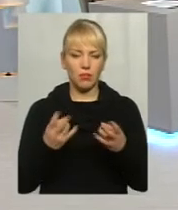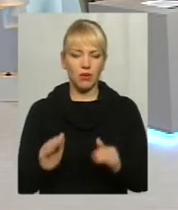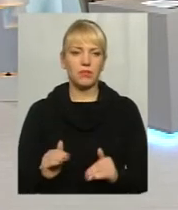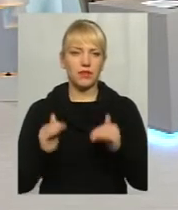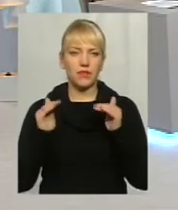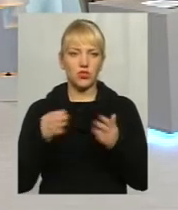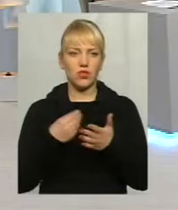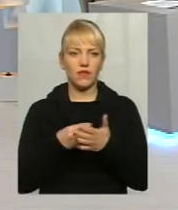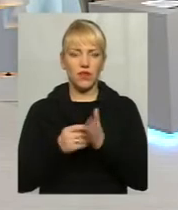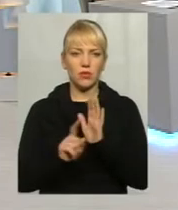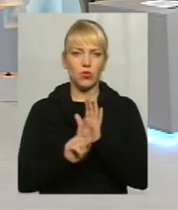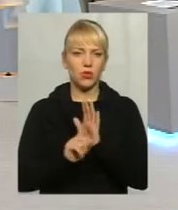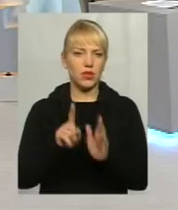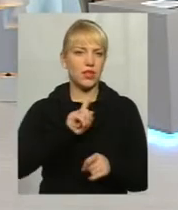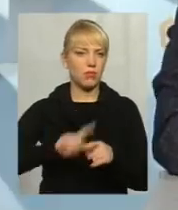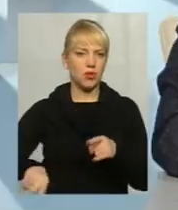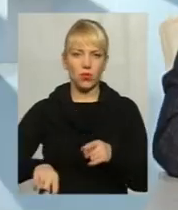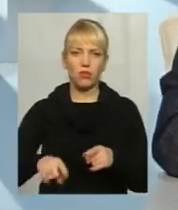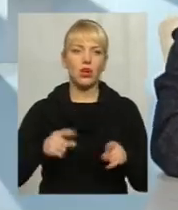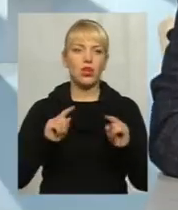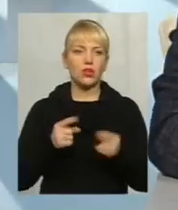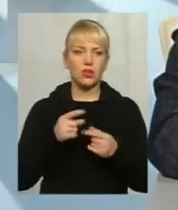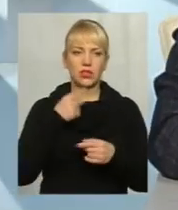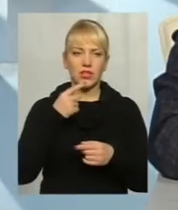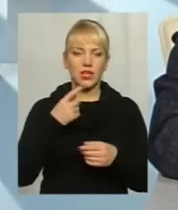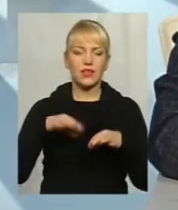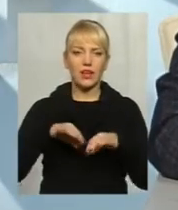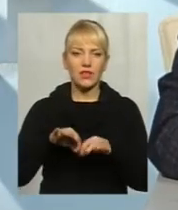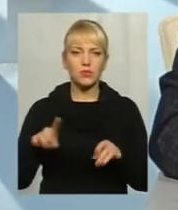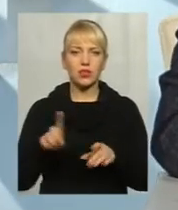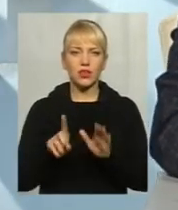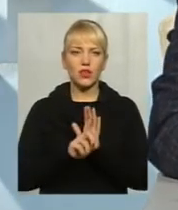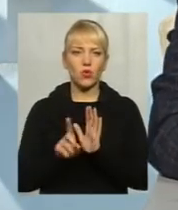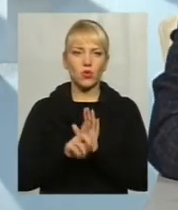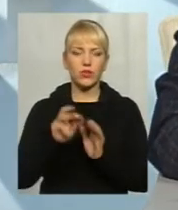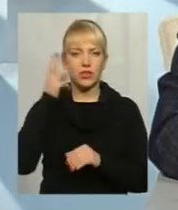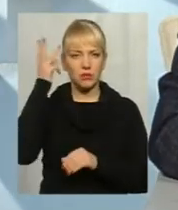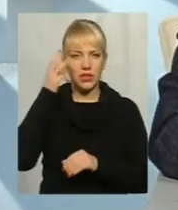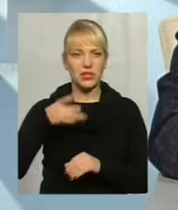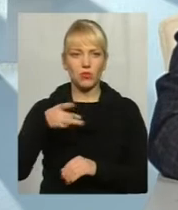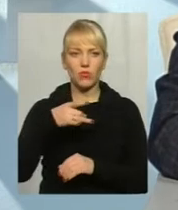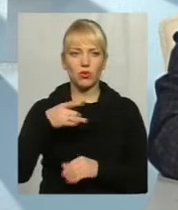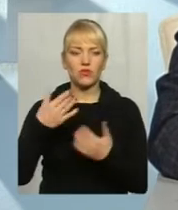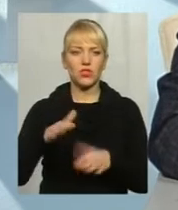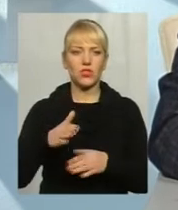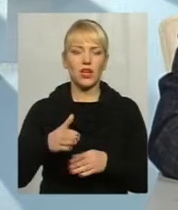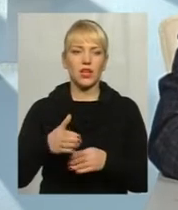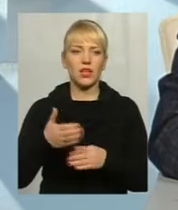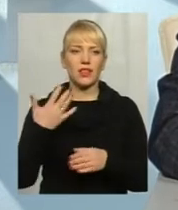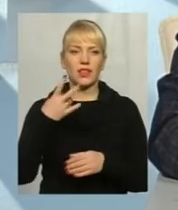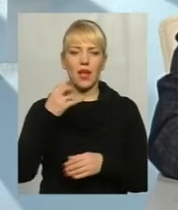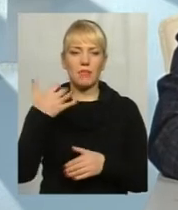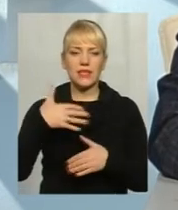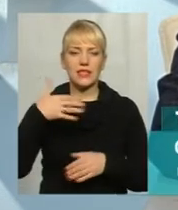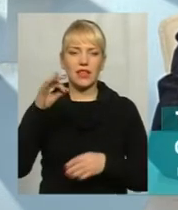вартість проїжду терміново. Хочу зазначити, що транспорт, який ходить, наприклад, в Хмельницькому районі, вже доведемо-давно, майже на 50%